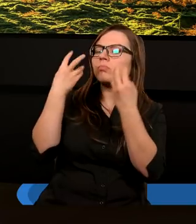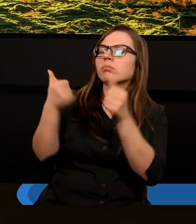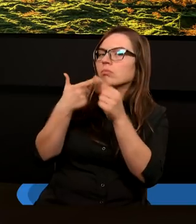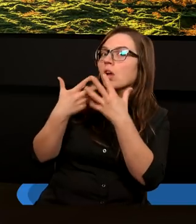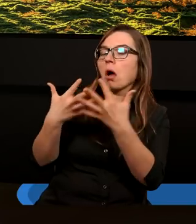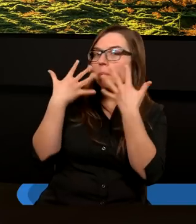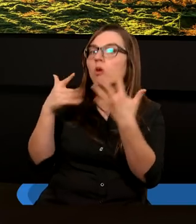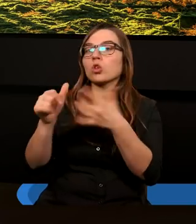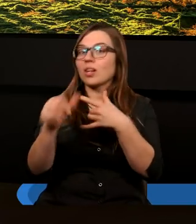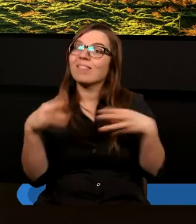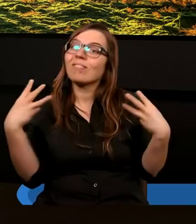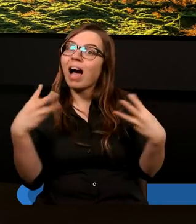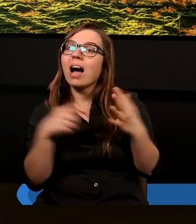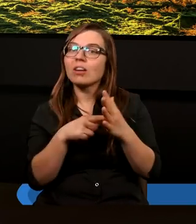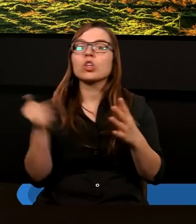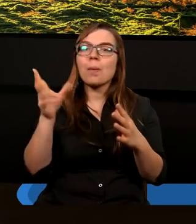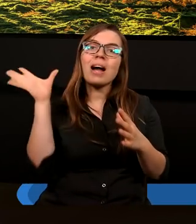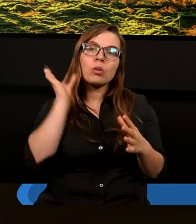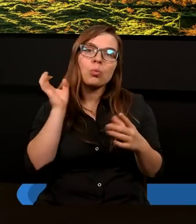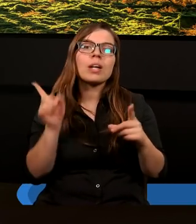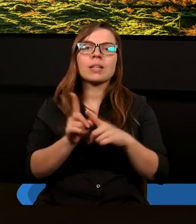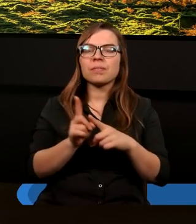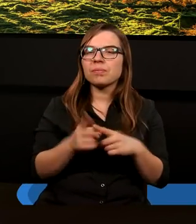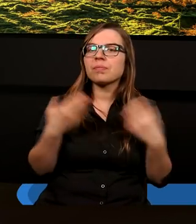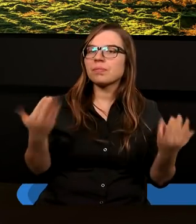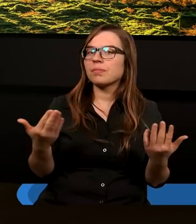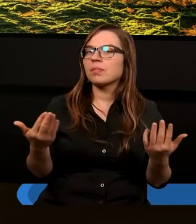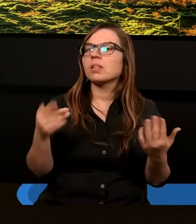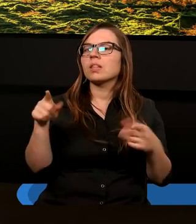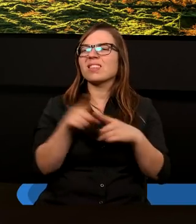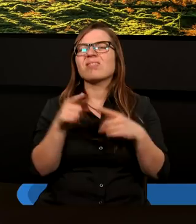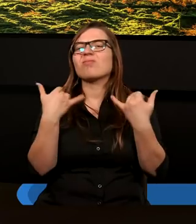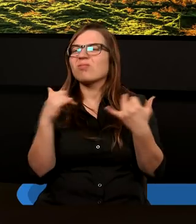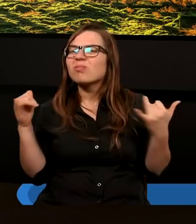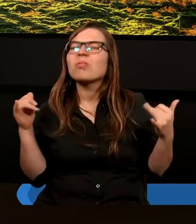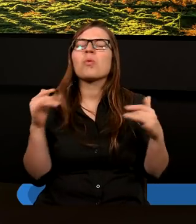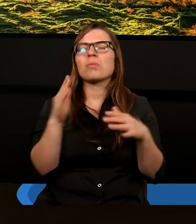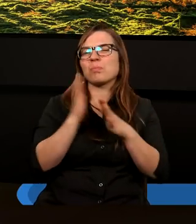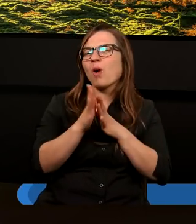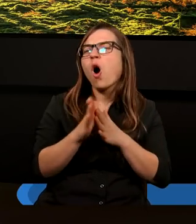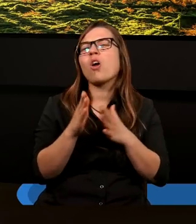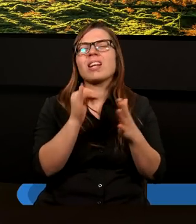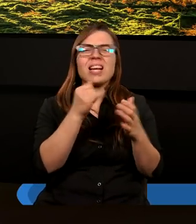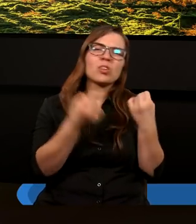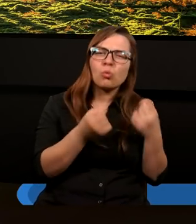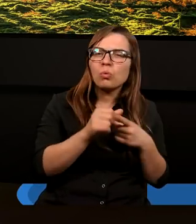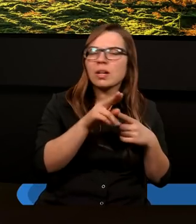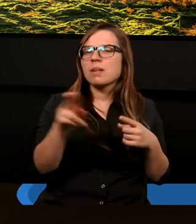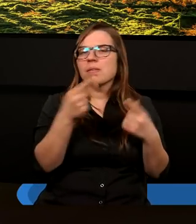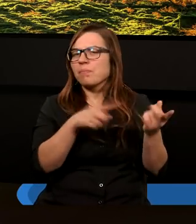to znaczy, że też trzeba tego słuchać. I widać, że są to bardzo proste, ale jednak skuteczne